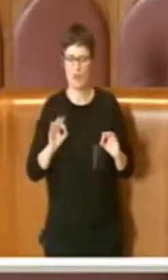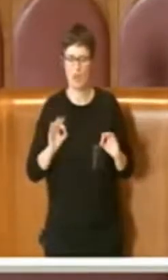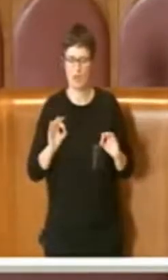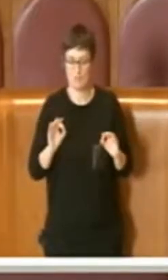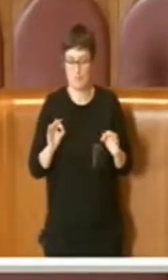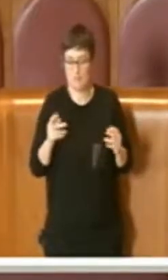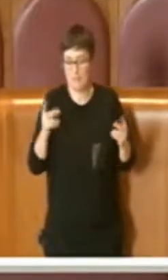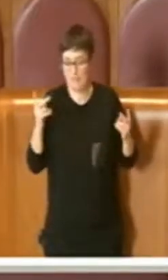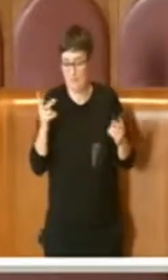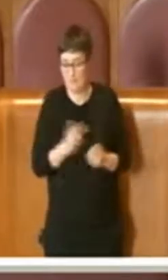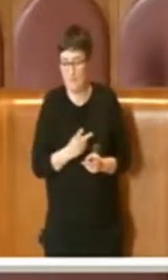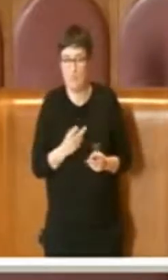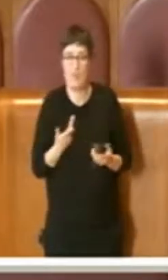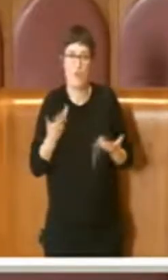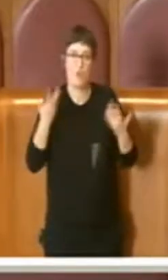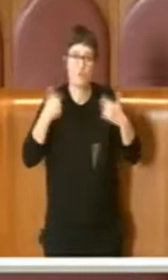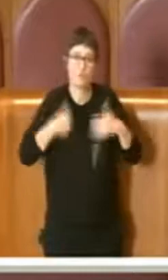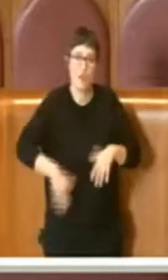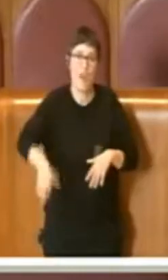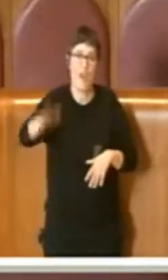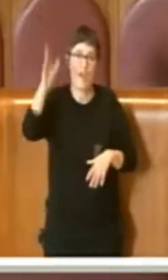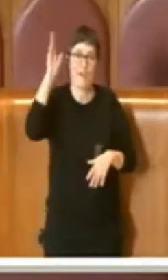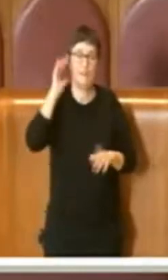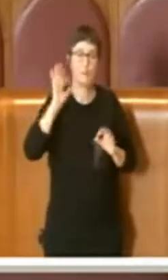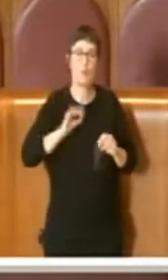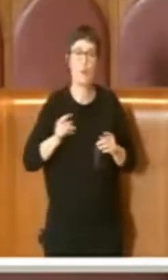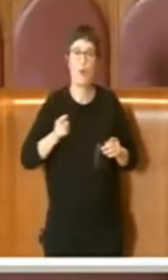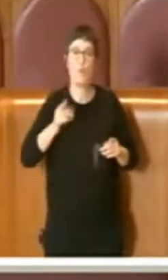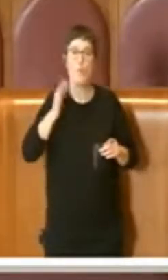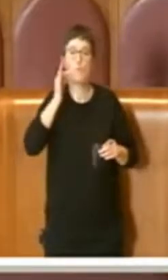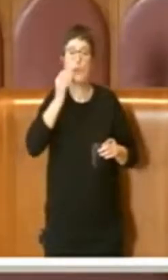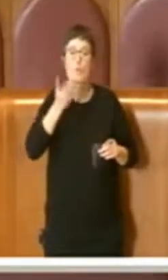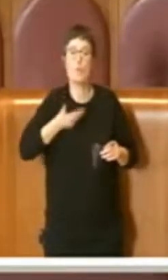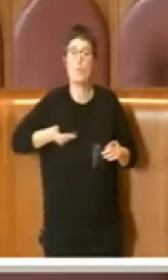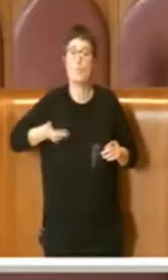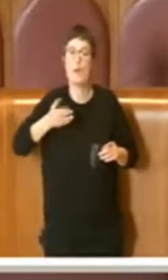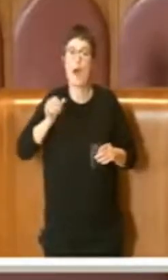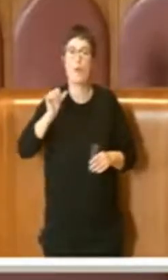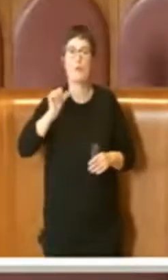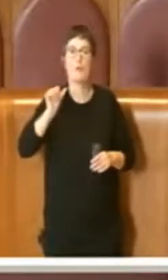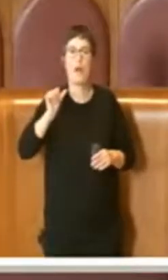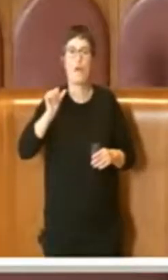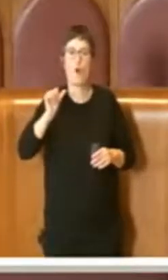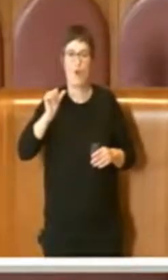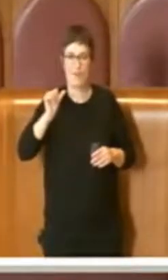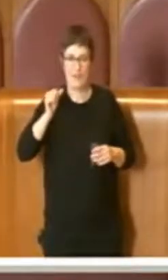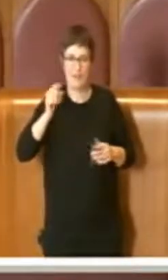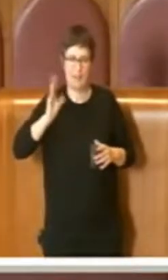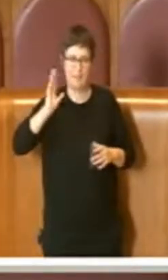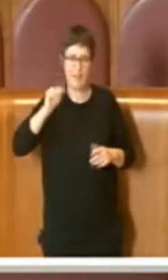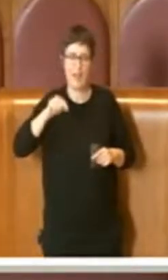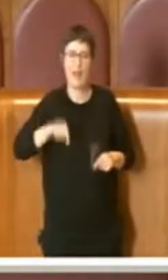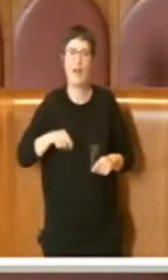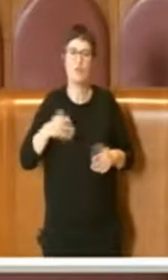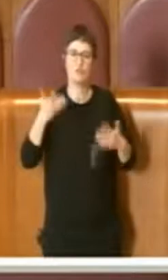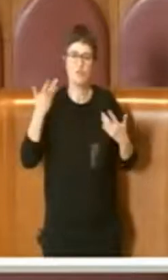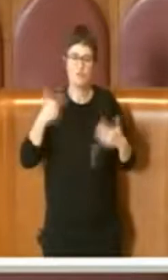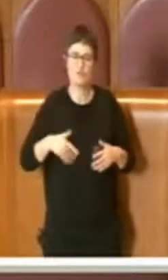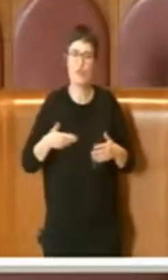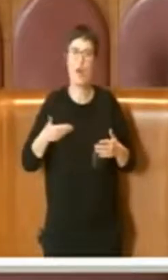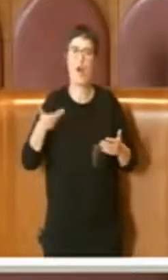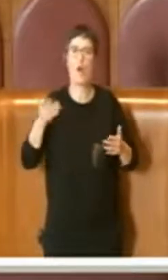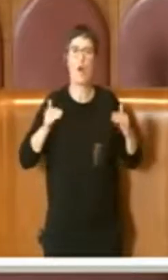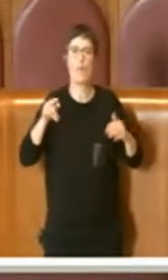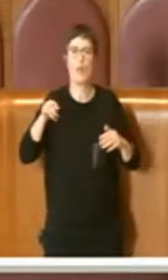e questo insetto, ricordiamo che mantiene un equilibrio sostanziale e oramai